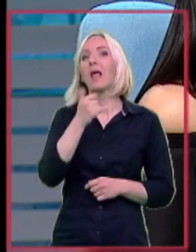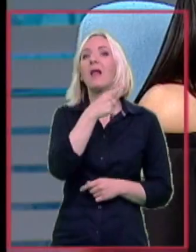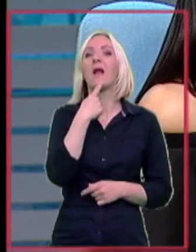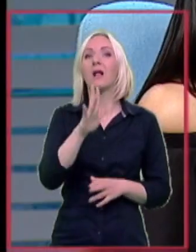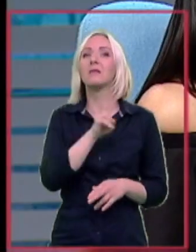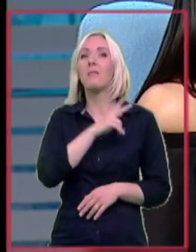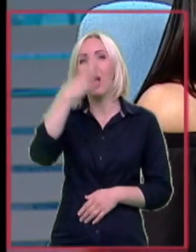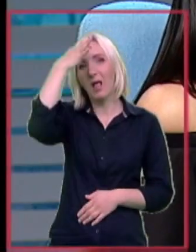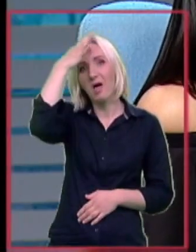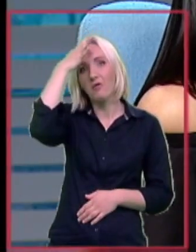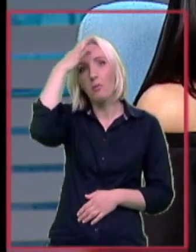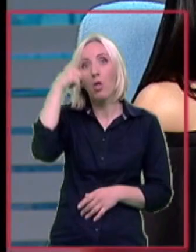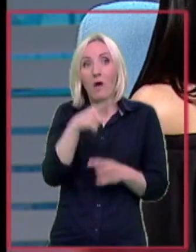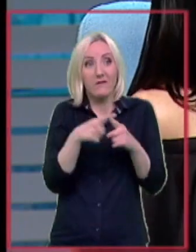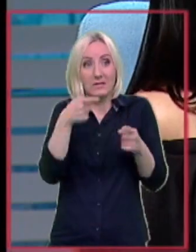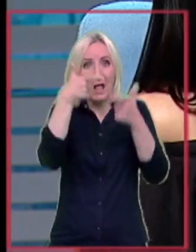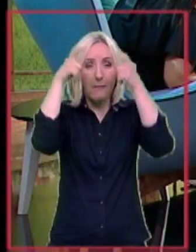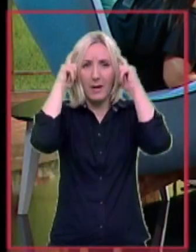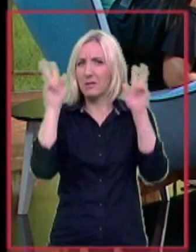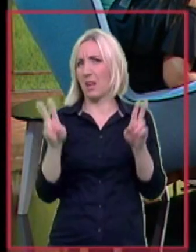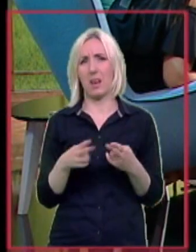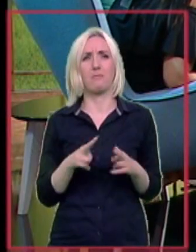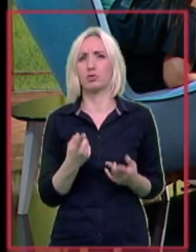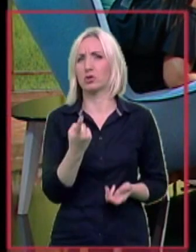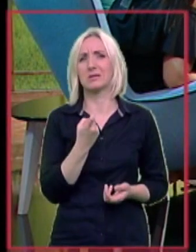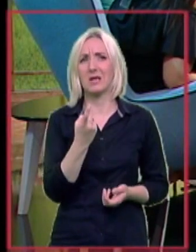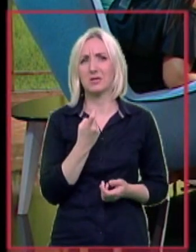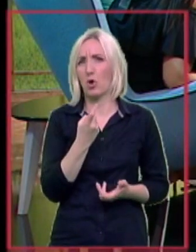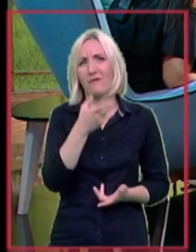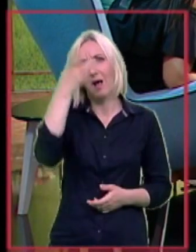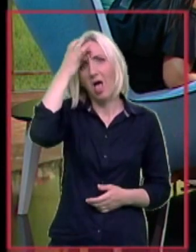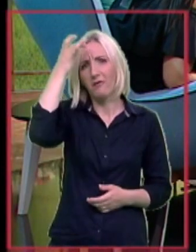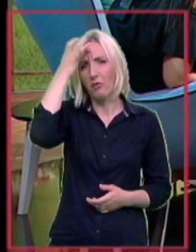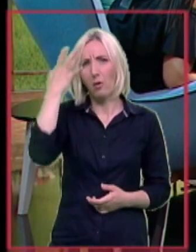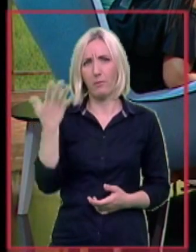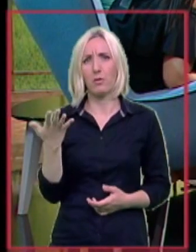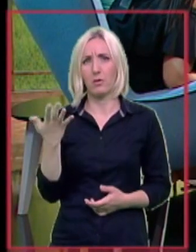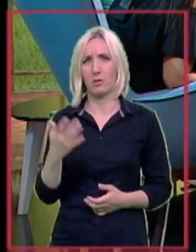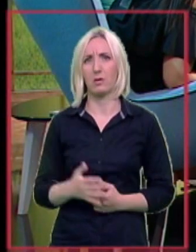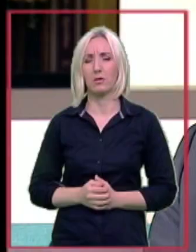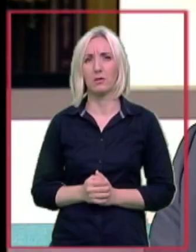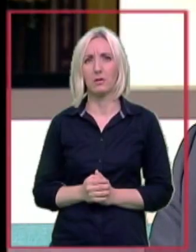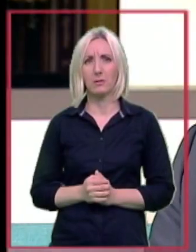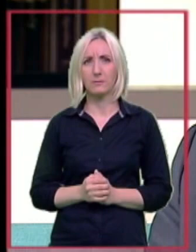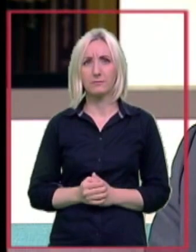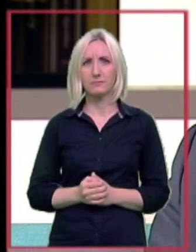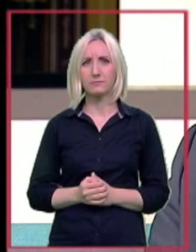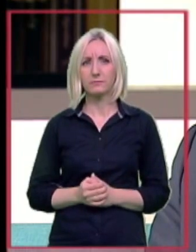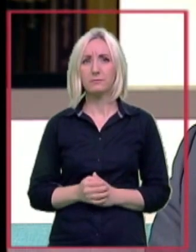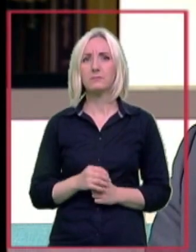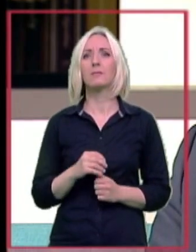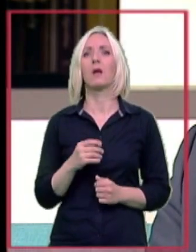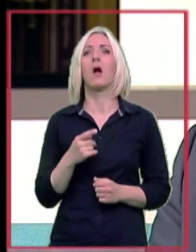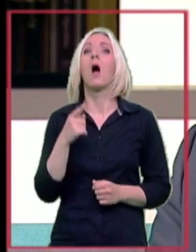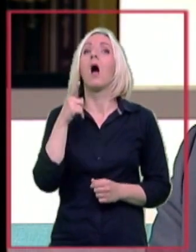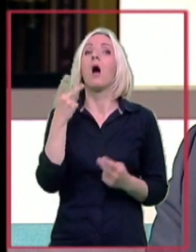početku, a vrst ovog aparata ne može da izazove takve senzacije kao što izaziva... Oni koji ide